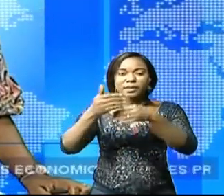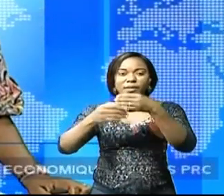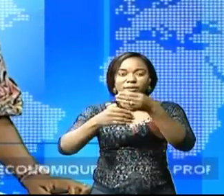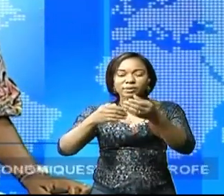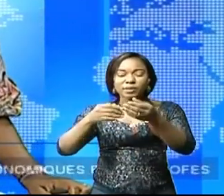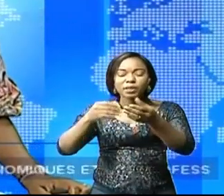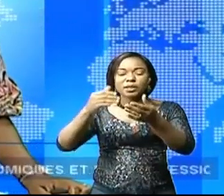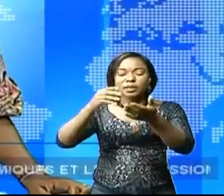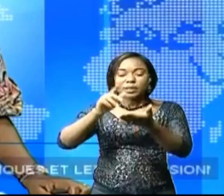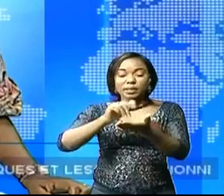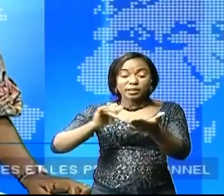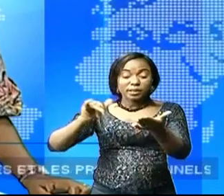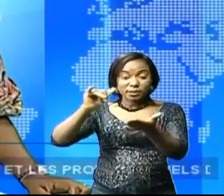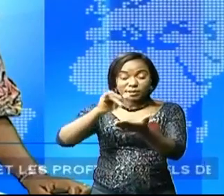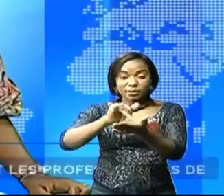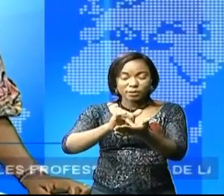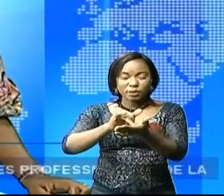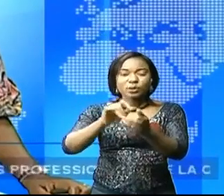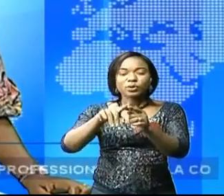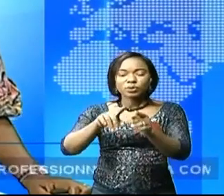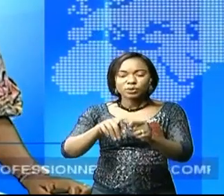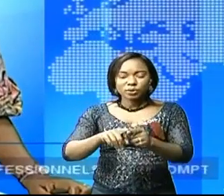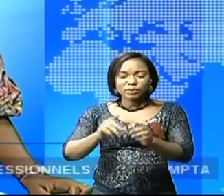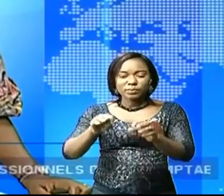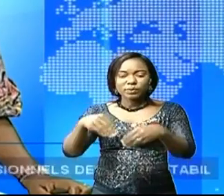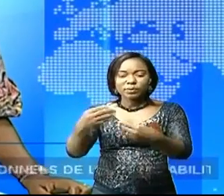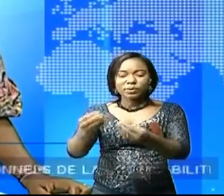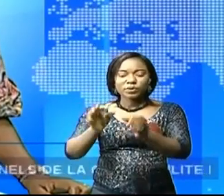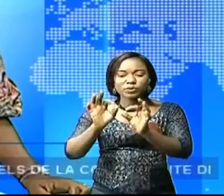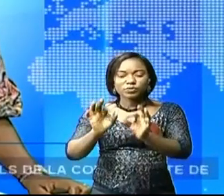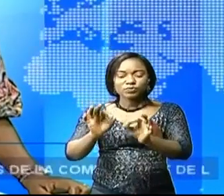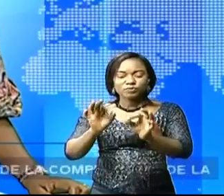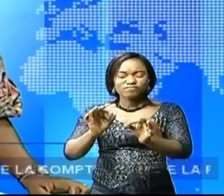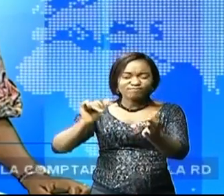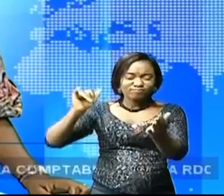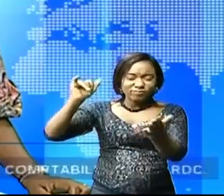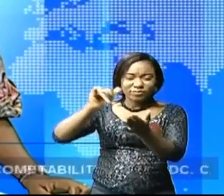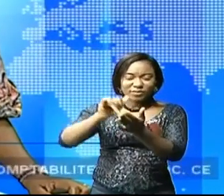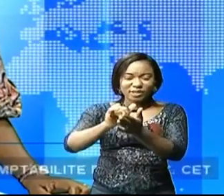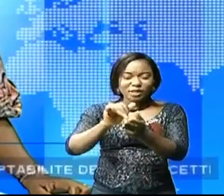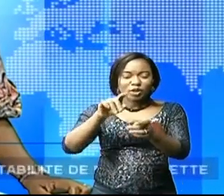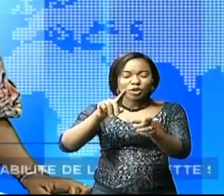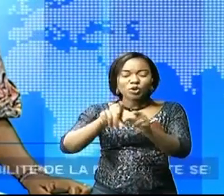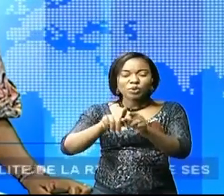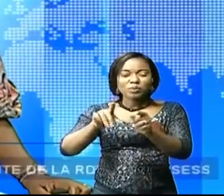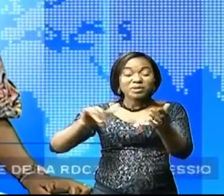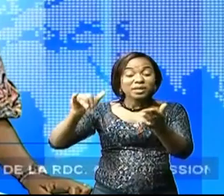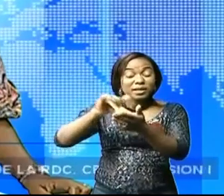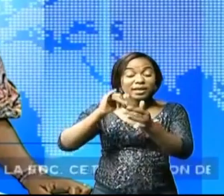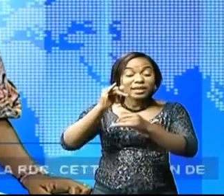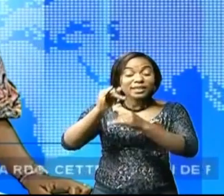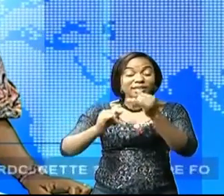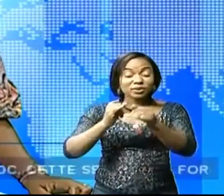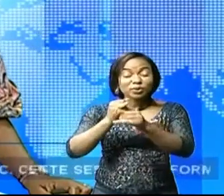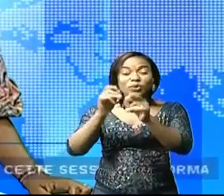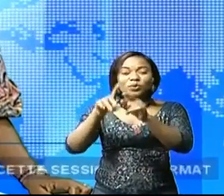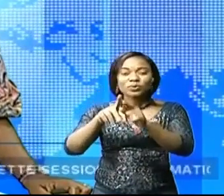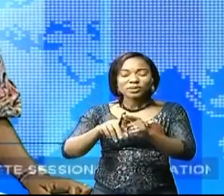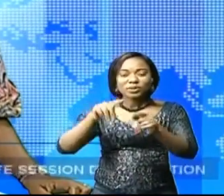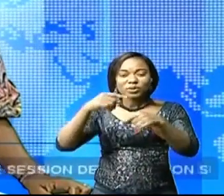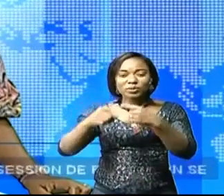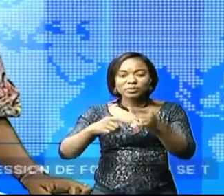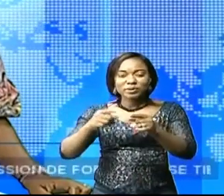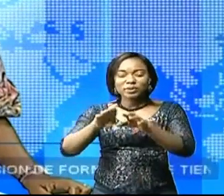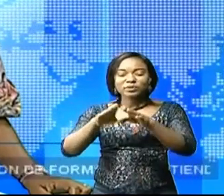prolongée et élargie. Aussi, il sera doté d'un aérogare moderne au standard international. Le goût de ces travaux a été